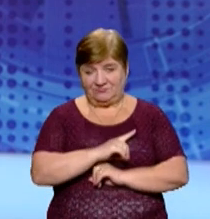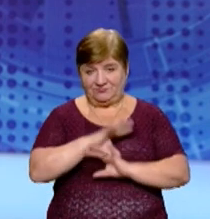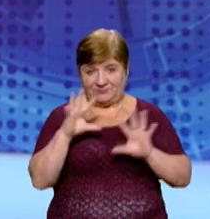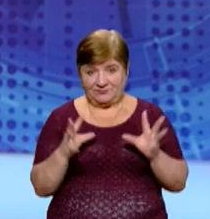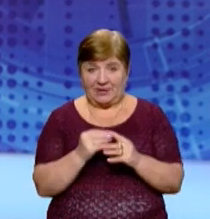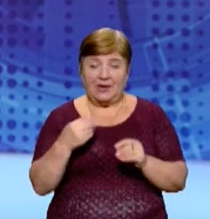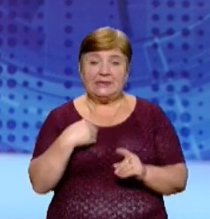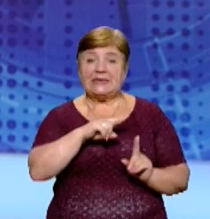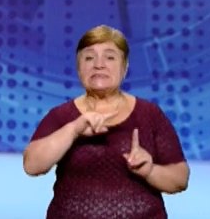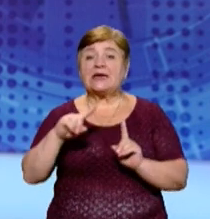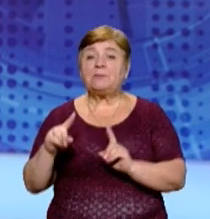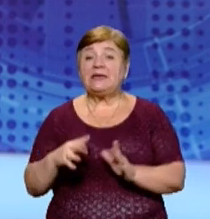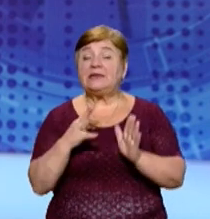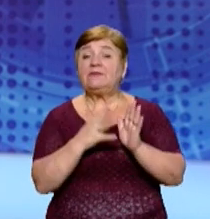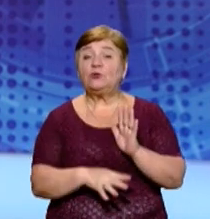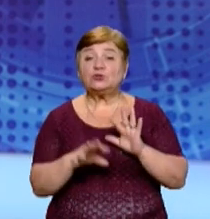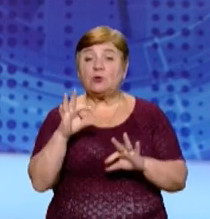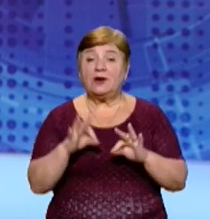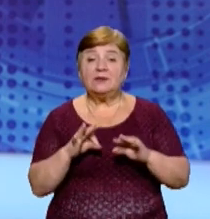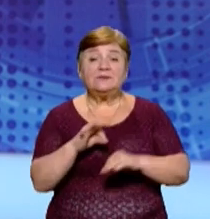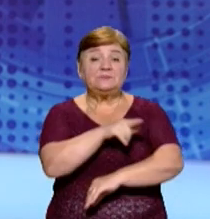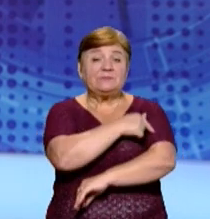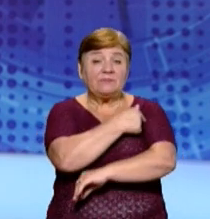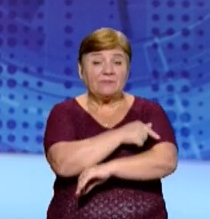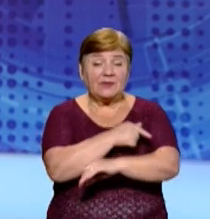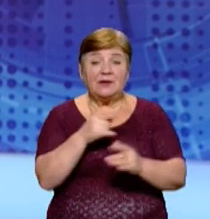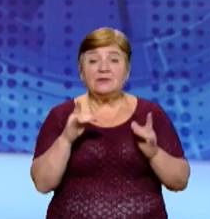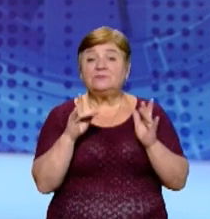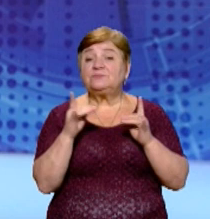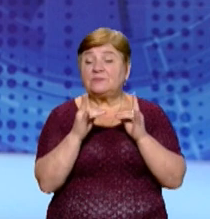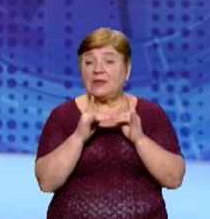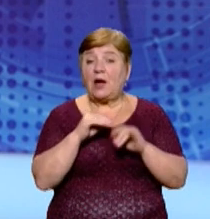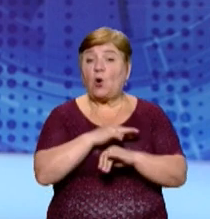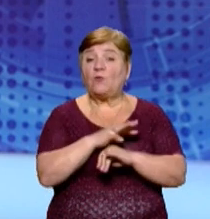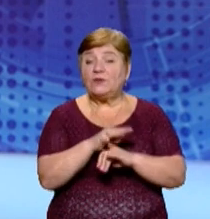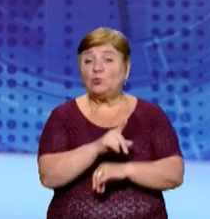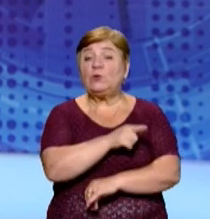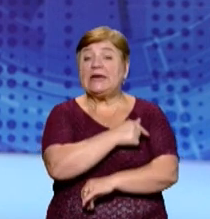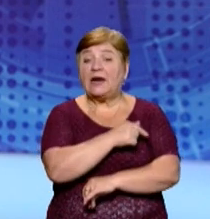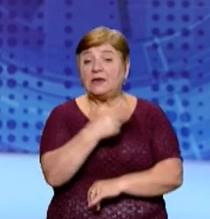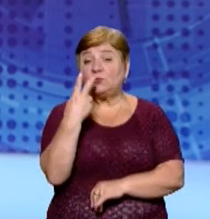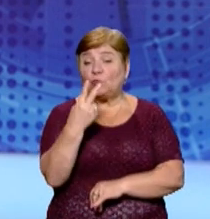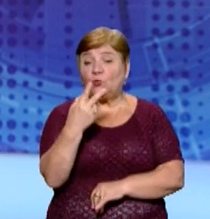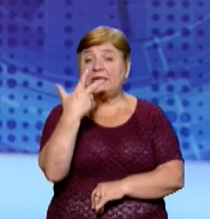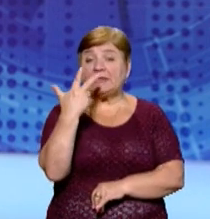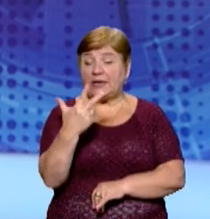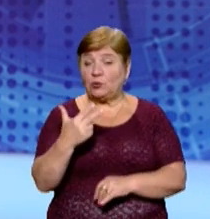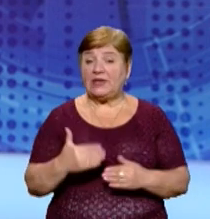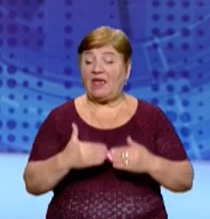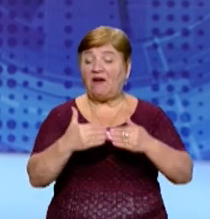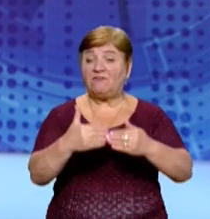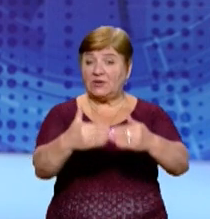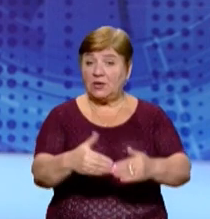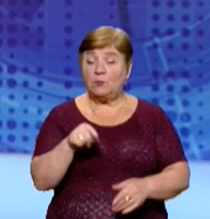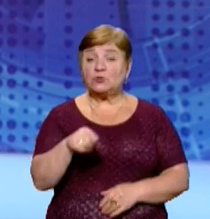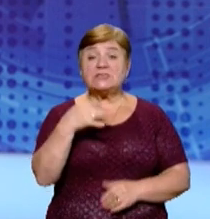Закарпатті майже на 90% заповнені ліжка пацієнтами з хворими на ковід-19 у лікарнях другої та третьої хвилі. Про